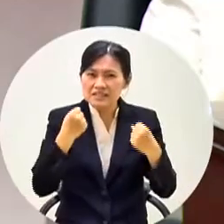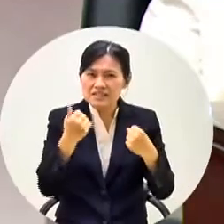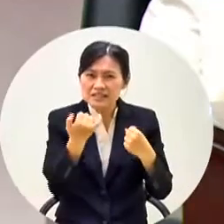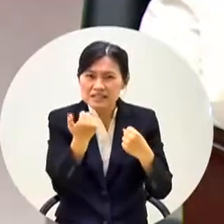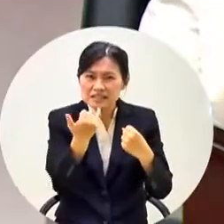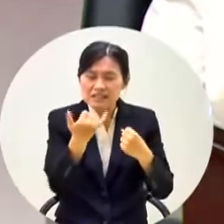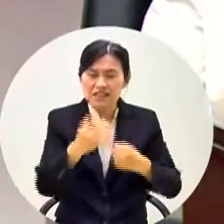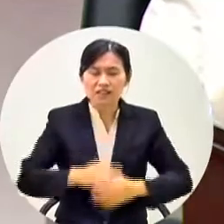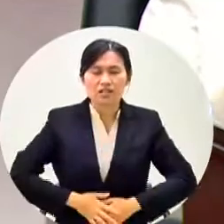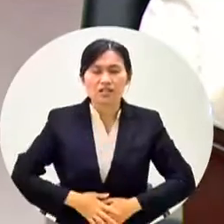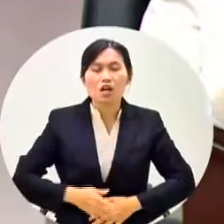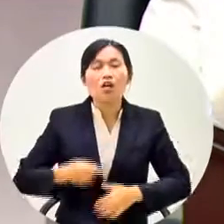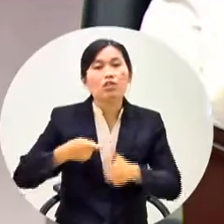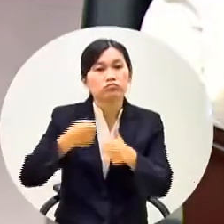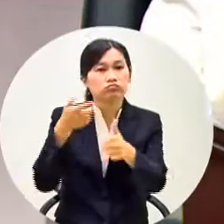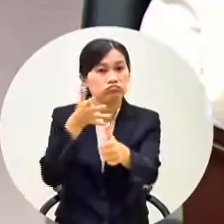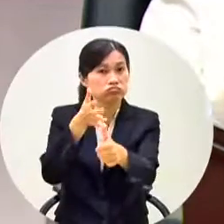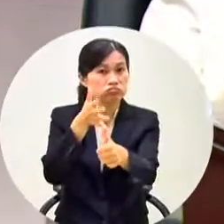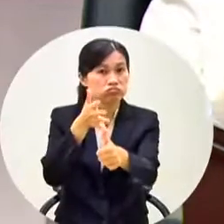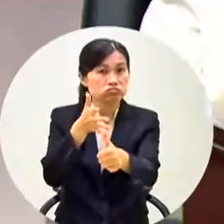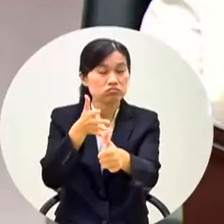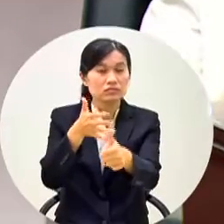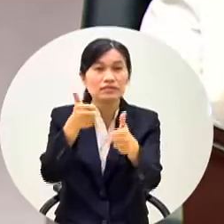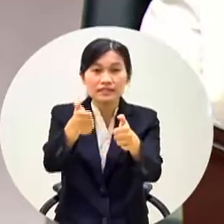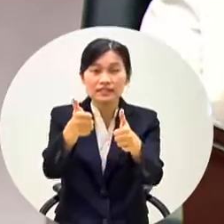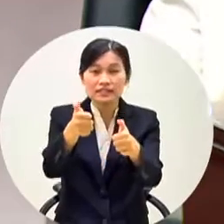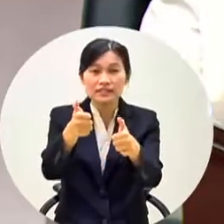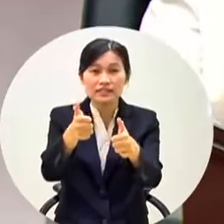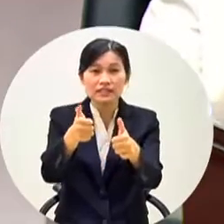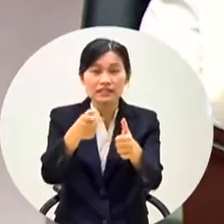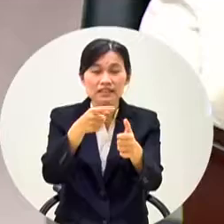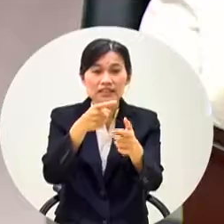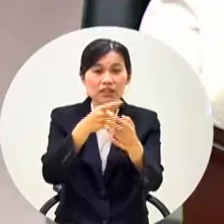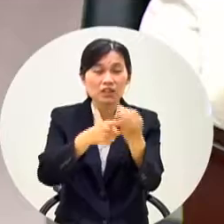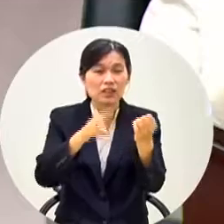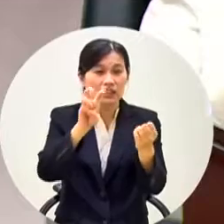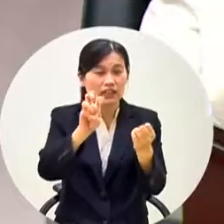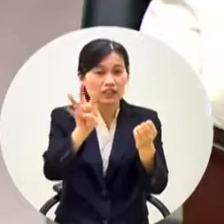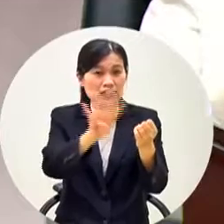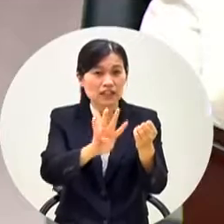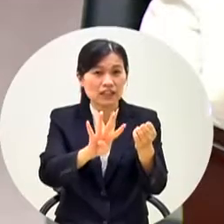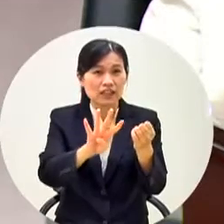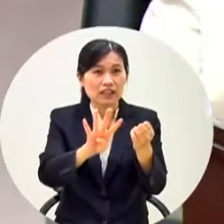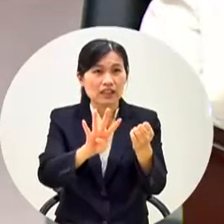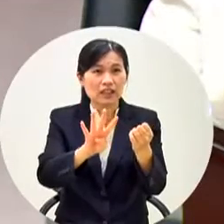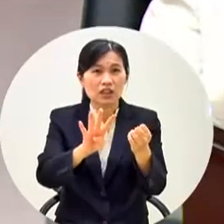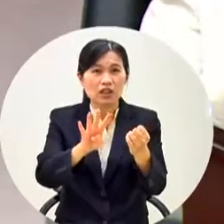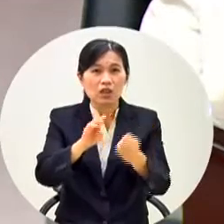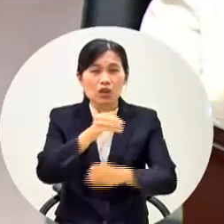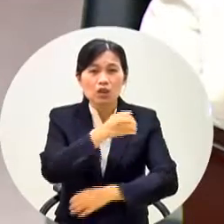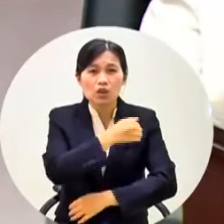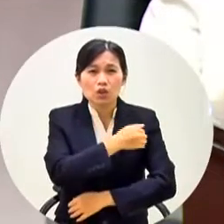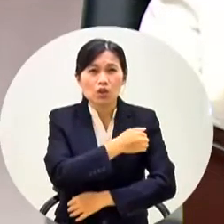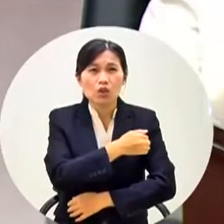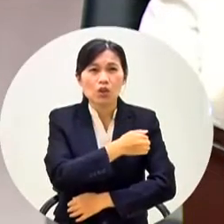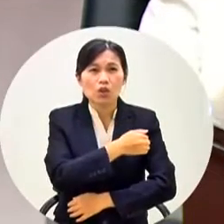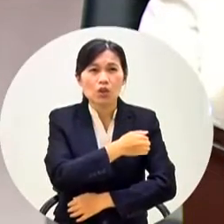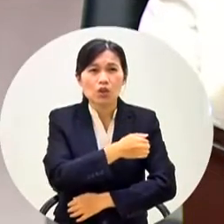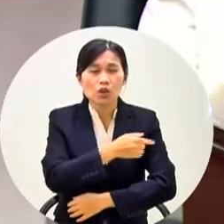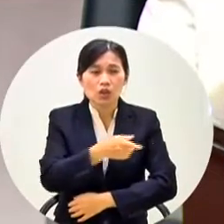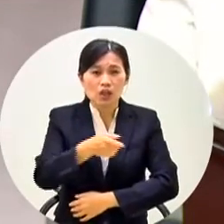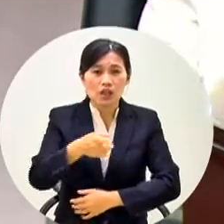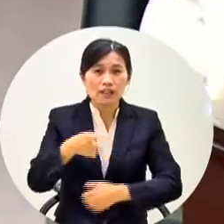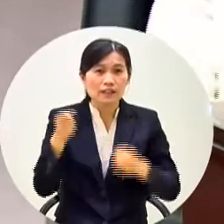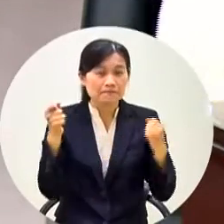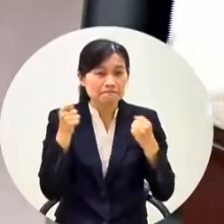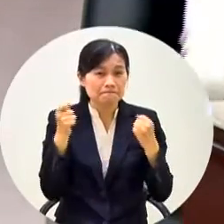看一下我要請教謝謝我們34所已經裝置教室空氣清淨